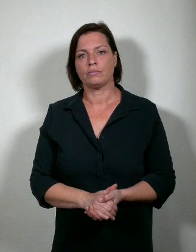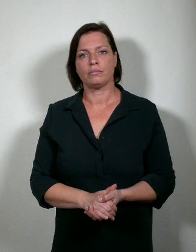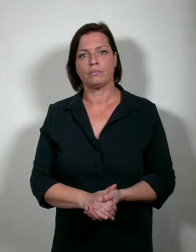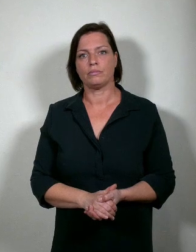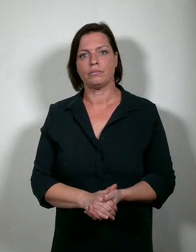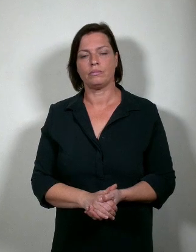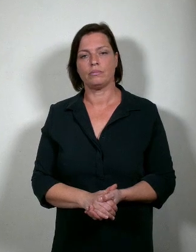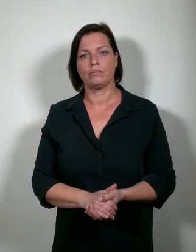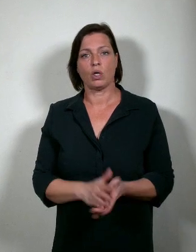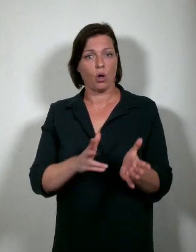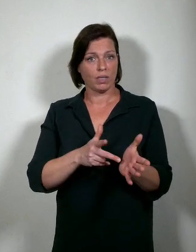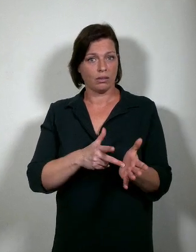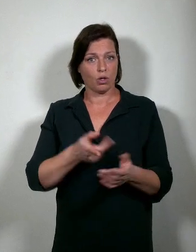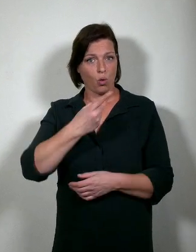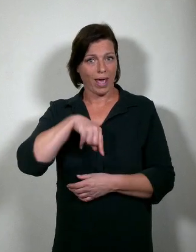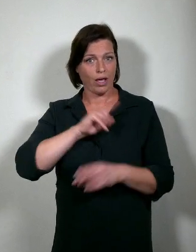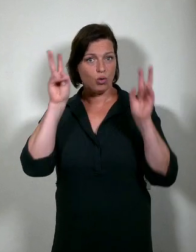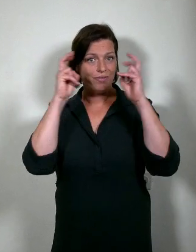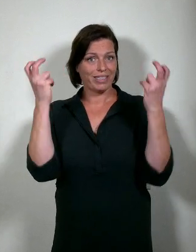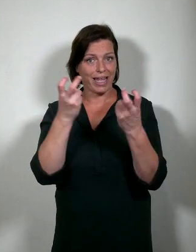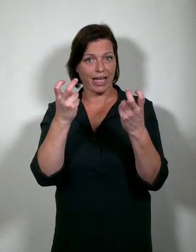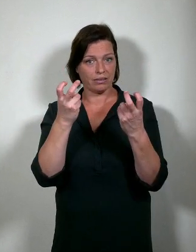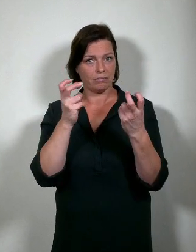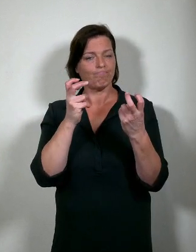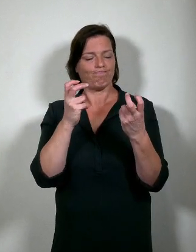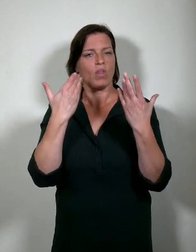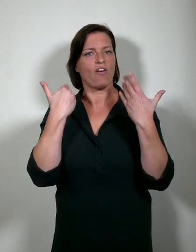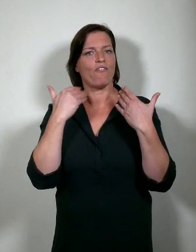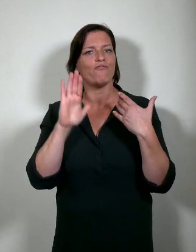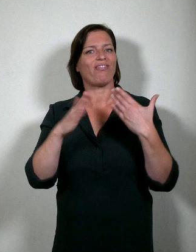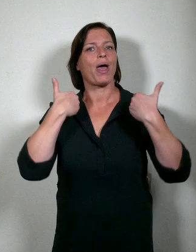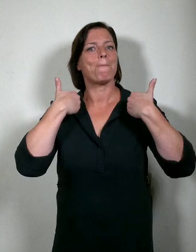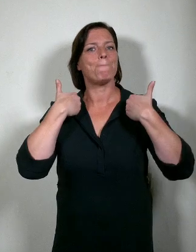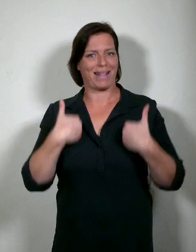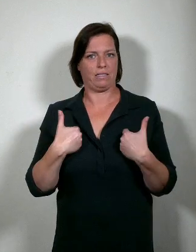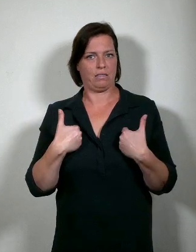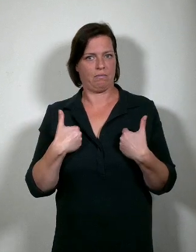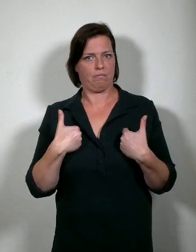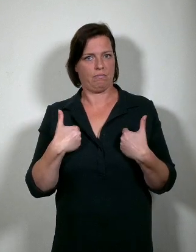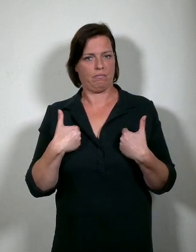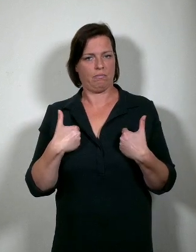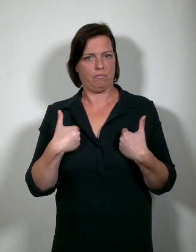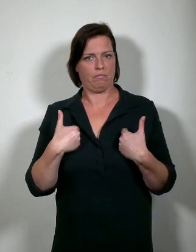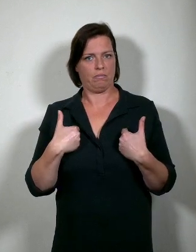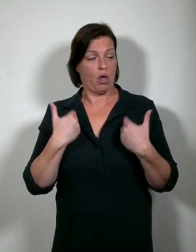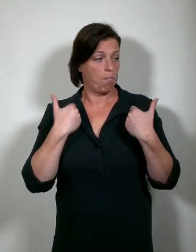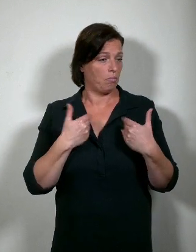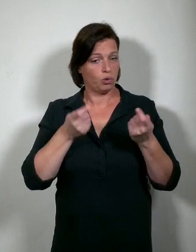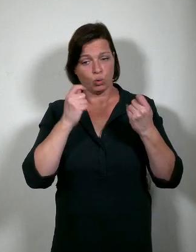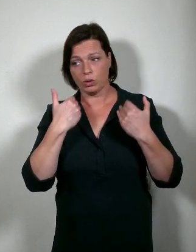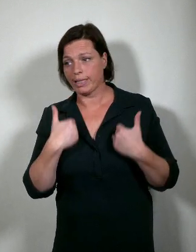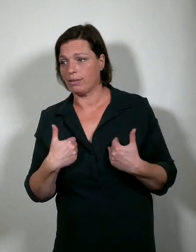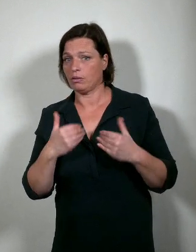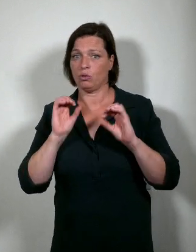Want wij zijn een universiteit van mensen. Waar mensen, studenten